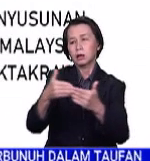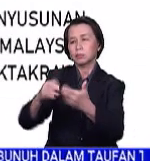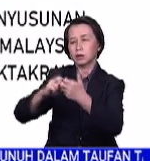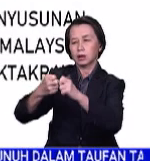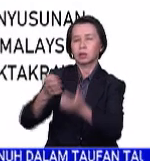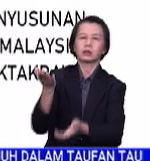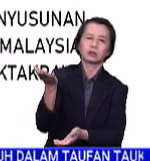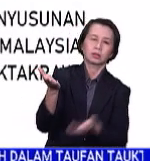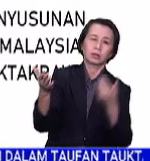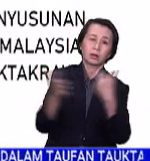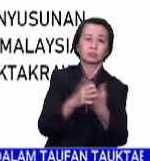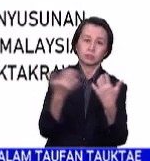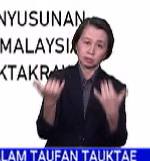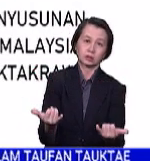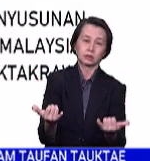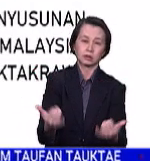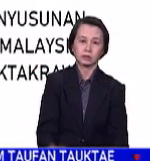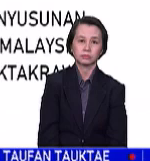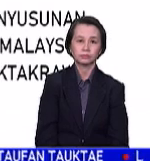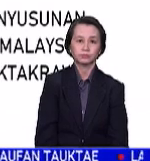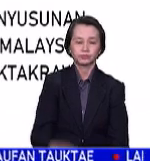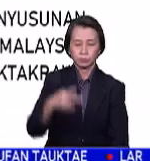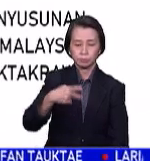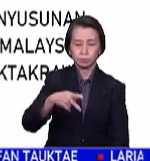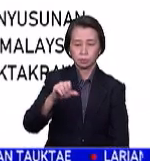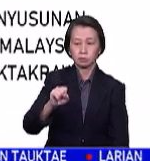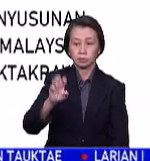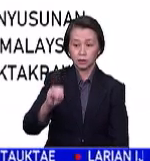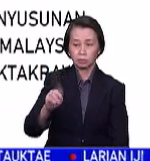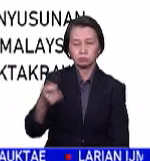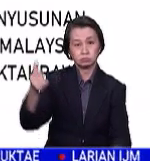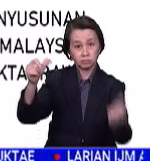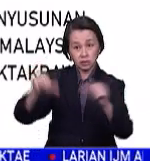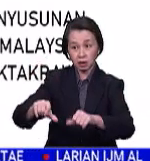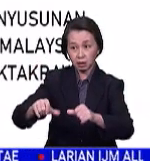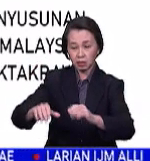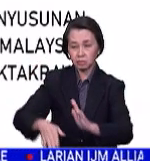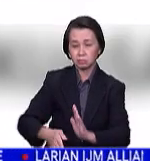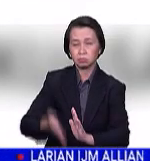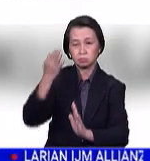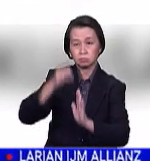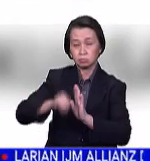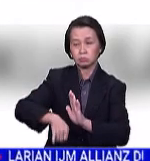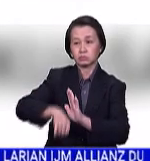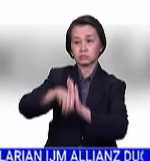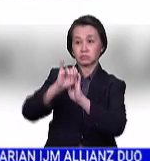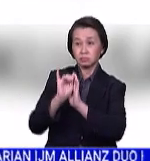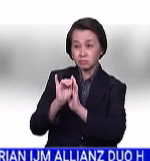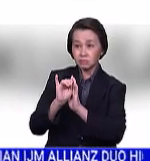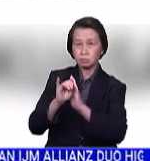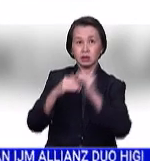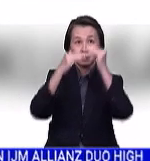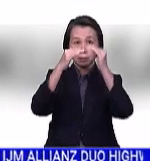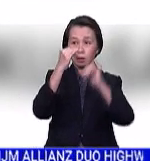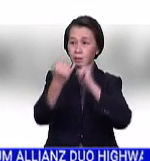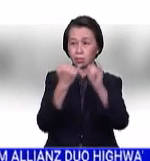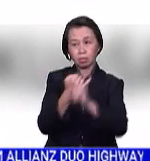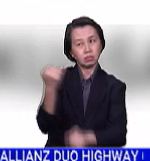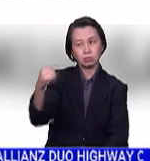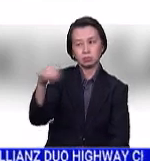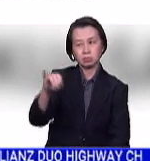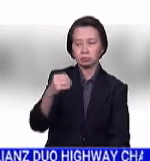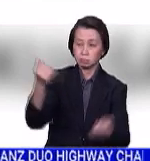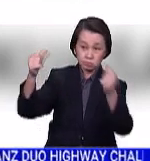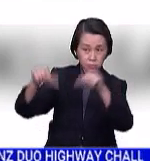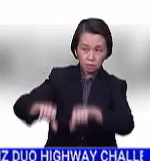sehingga kini. PSM juga katanya gagal menaikkan imej sukan itu di peringkat antarabangsa serta